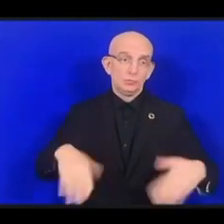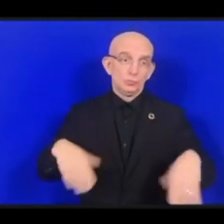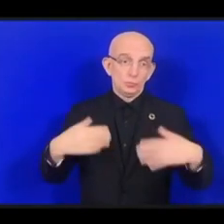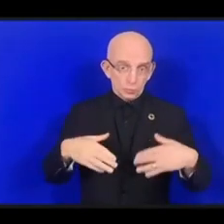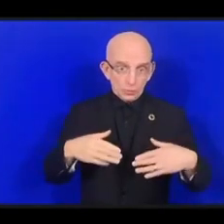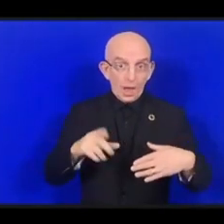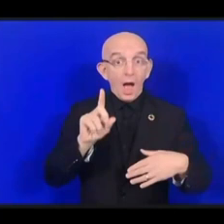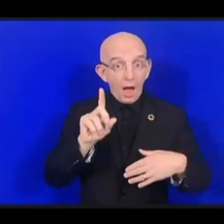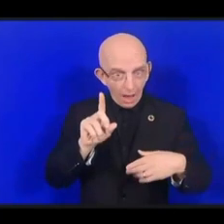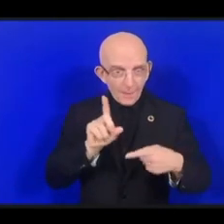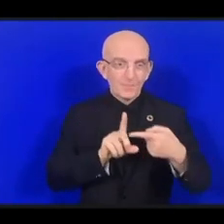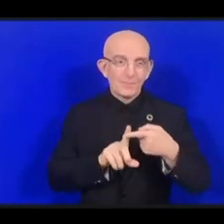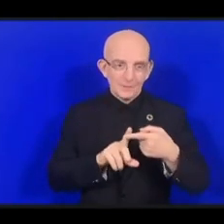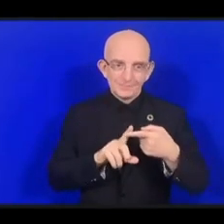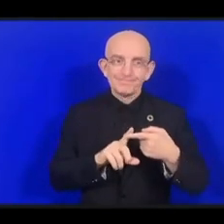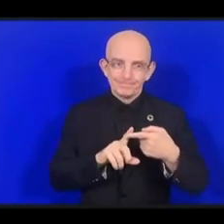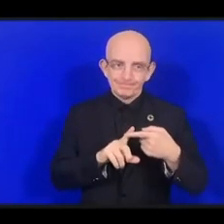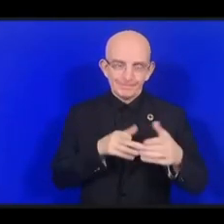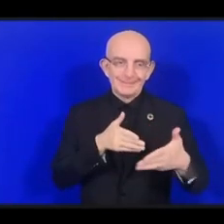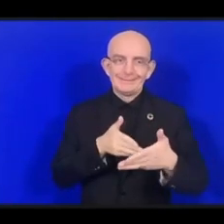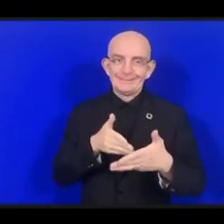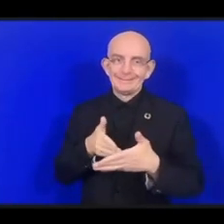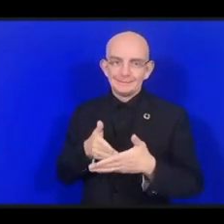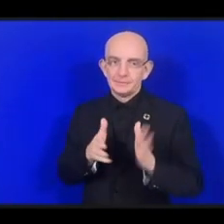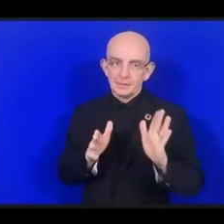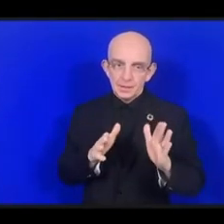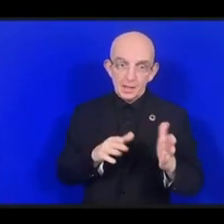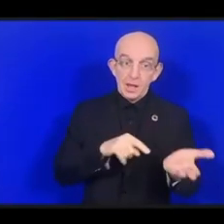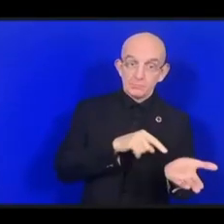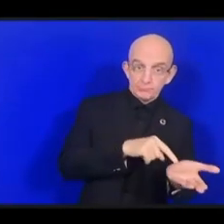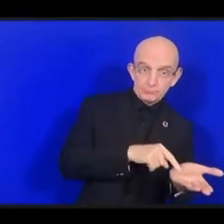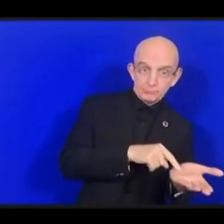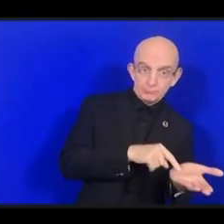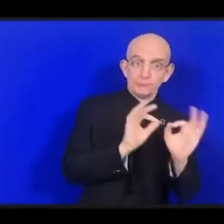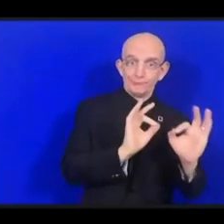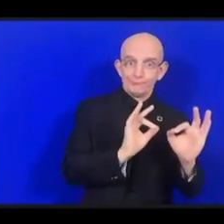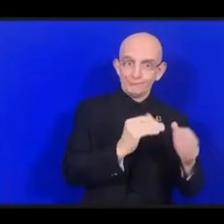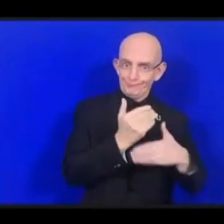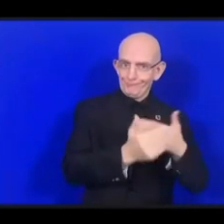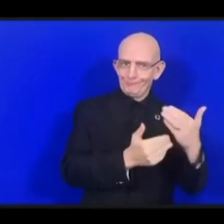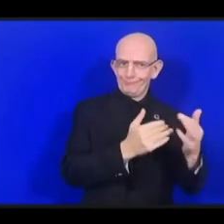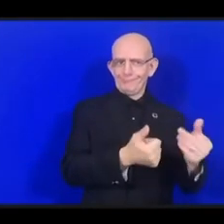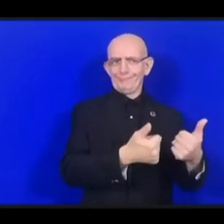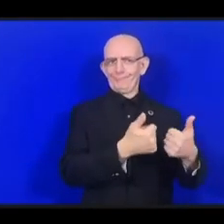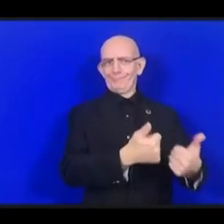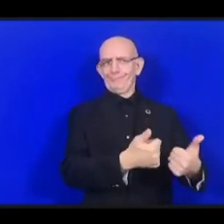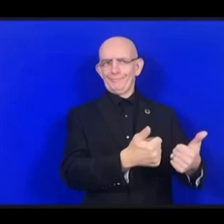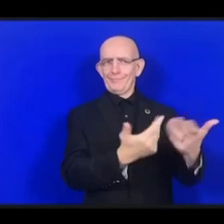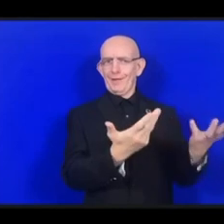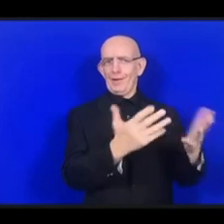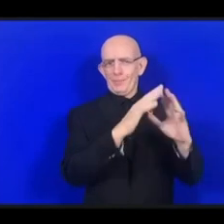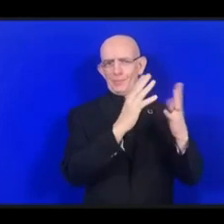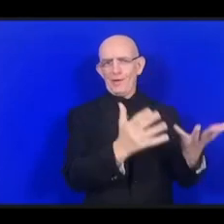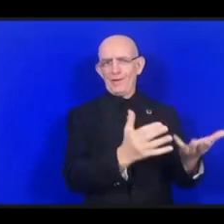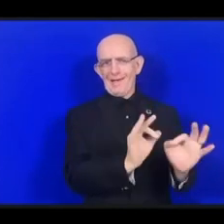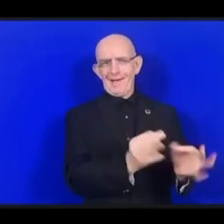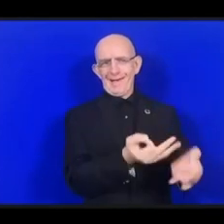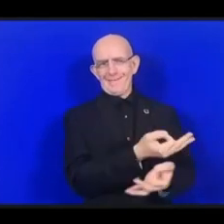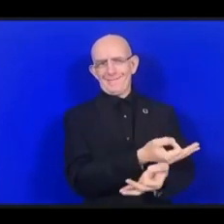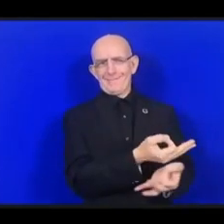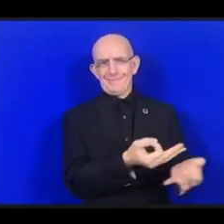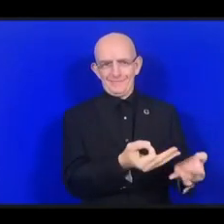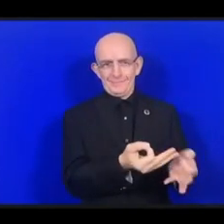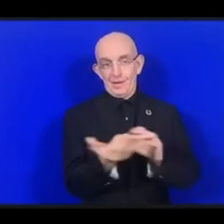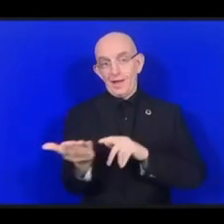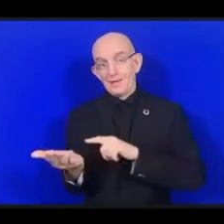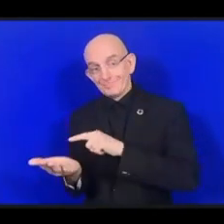прогресса и добра в нашем мире. С другой стороны, это может приводить к ужасающим последствиям как